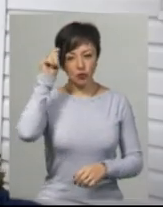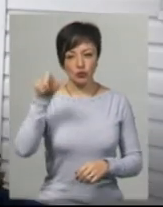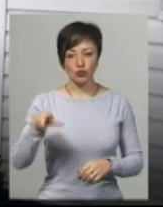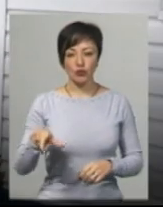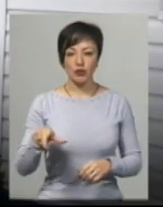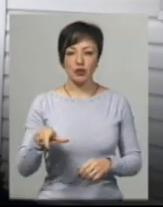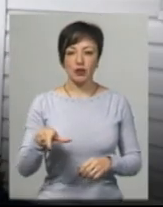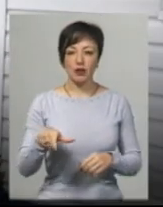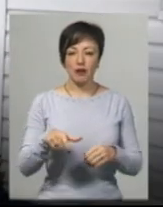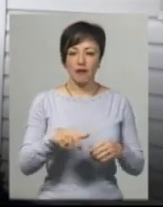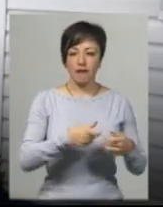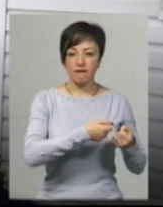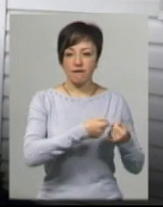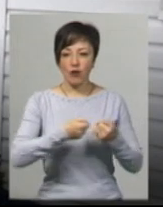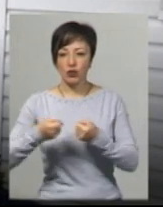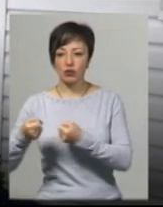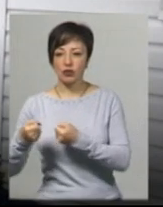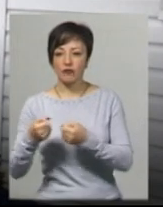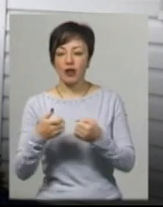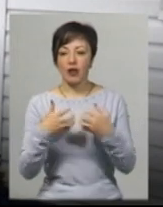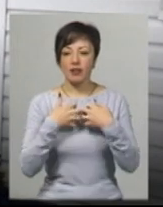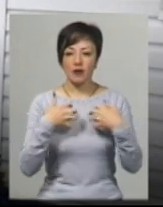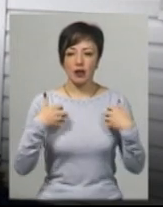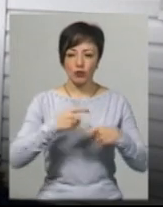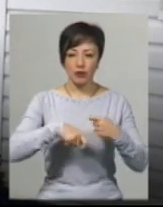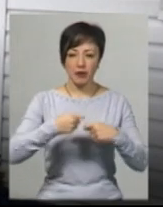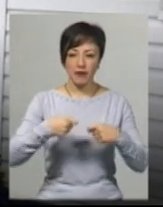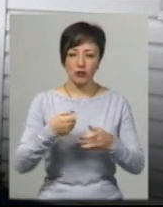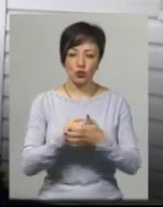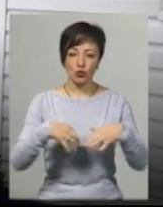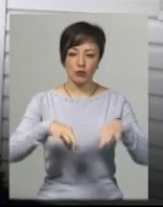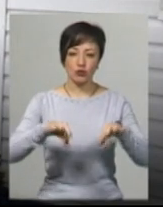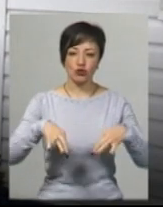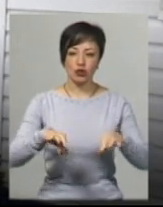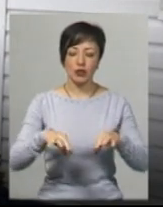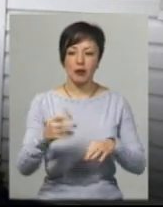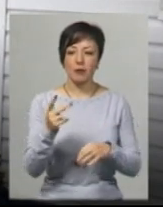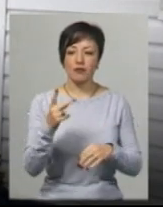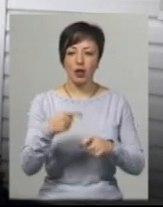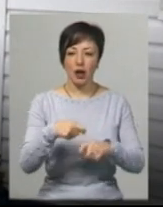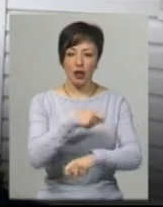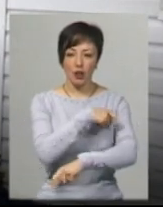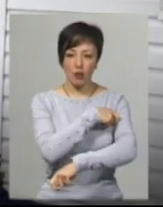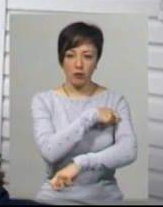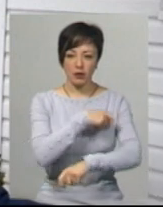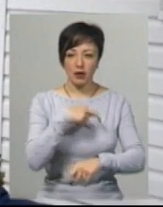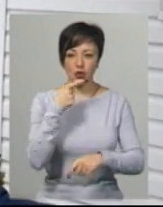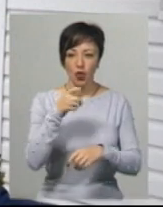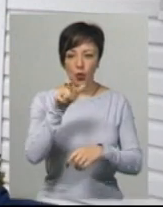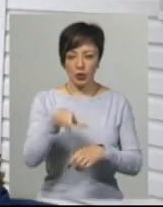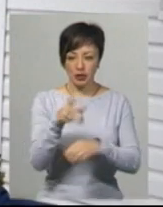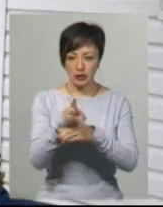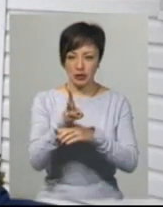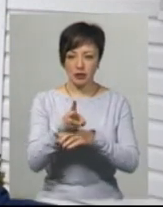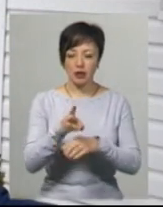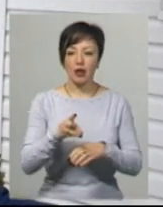волочив тварину за собою, прив'язану до машини. Дівтора кілометра, з словами людини, яка це засняла на